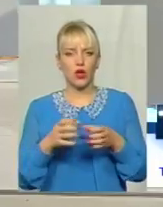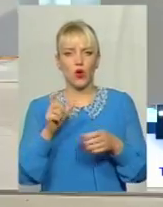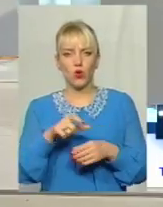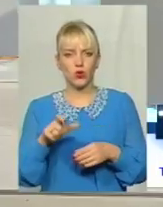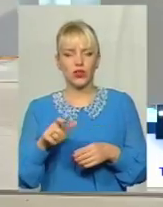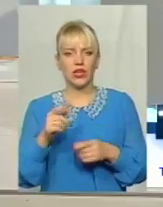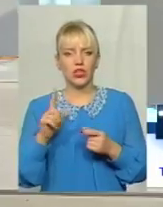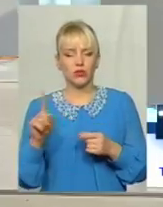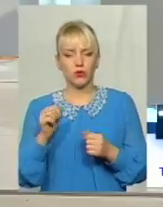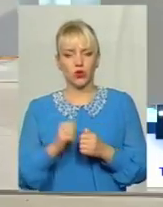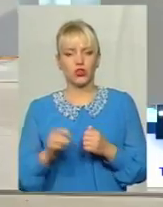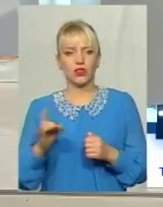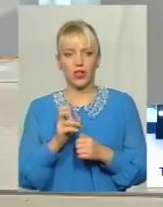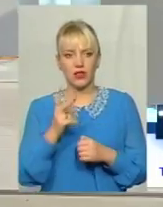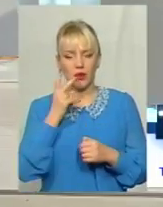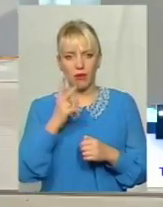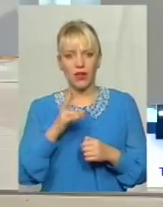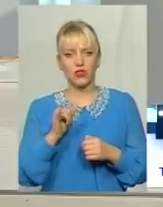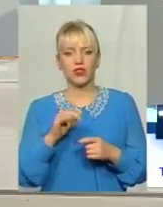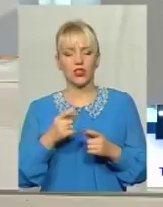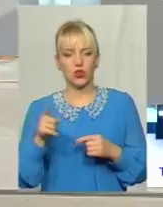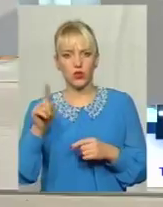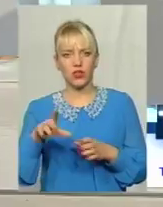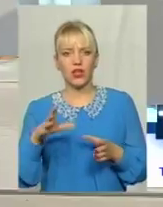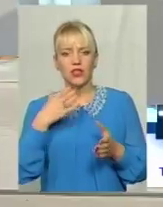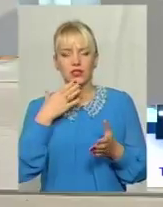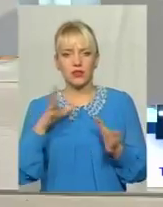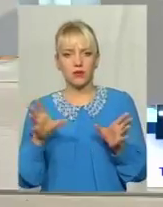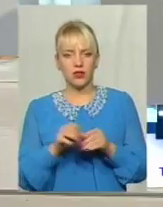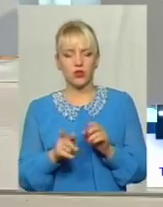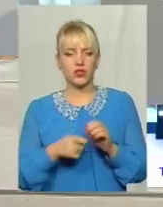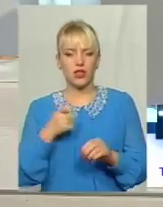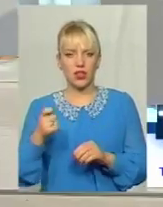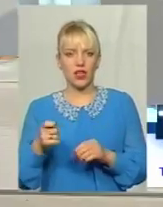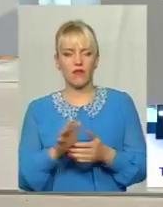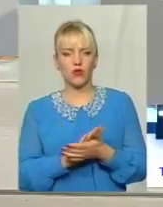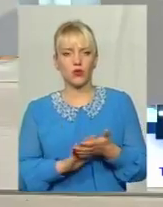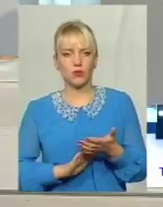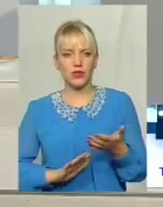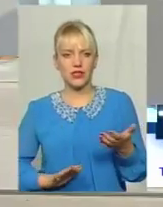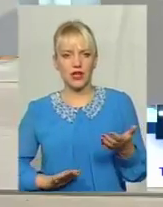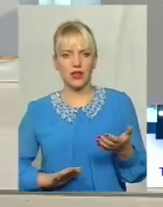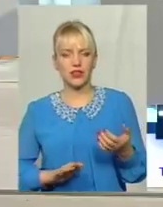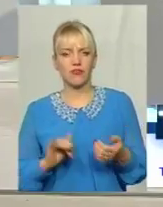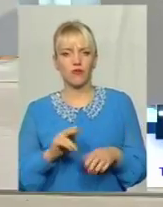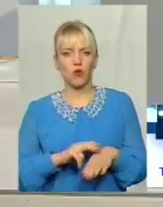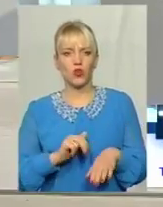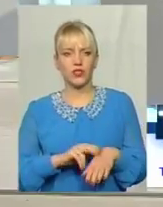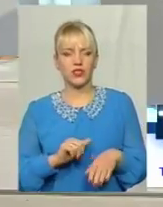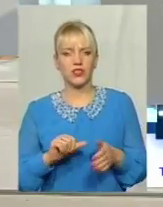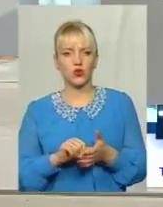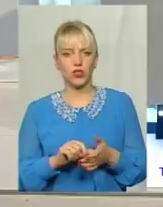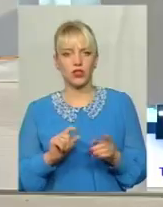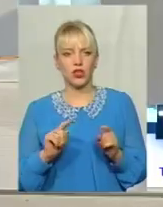кожен раз, кожен день Бачити і тоді вже співнюється Подавати цьому будівельську учаску